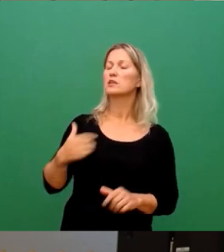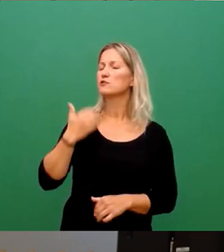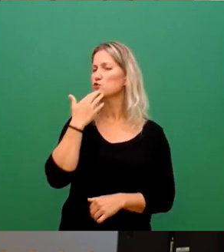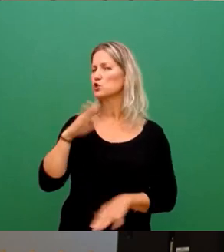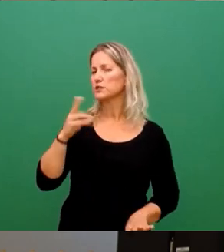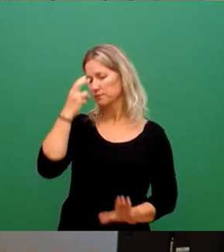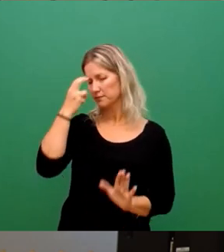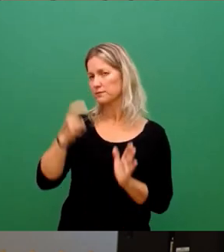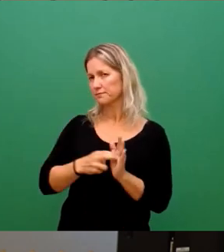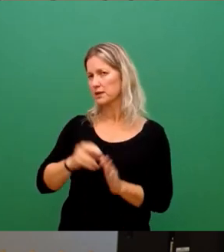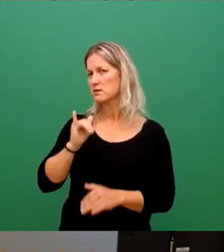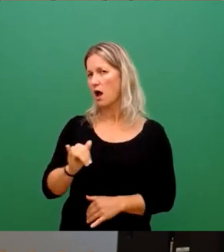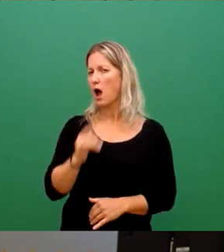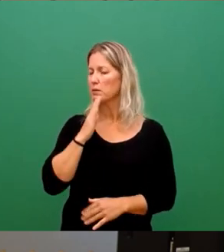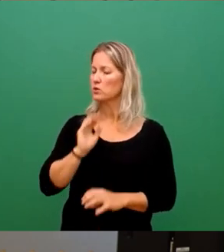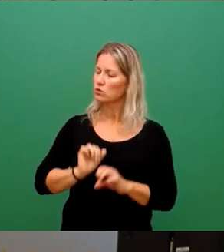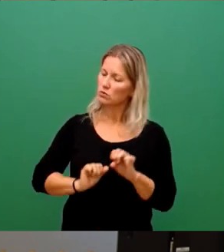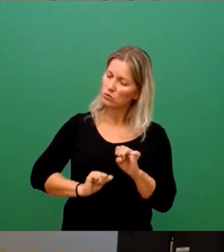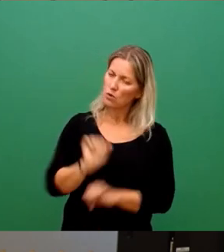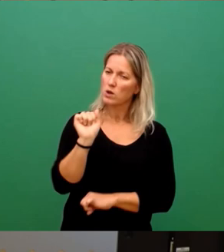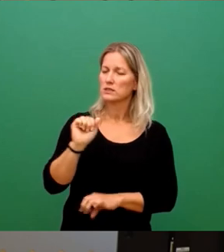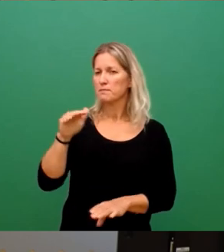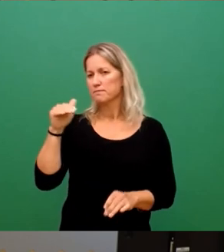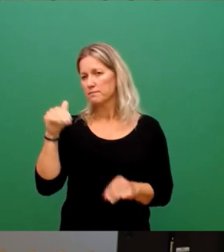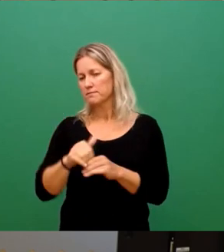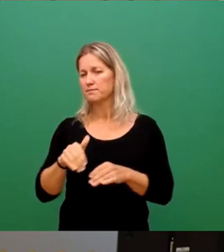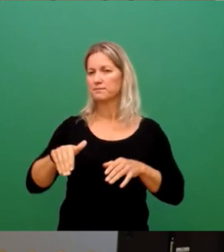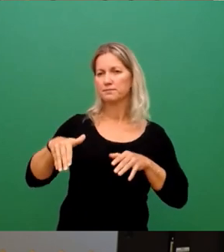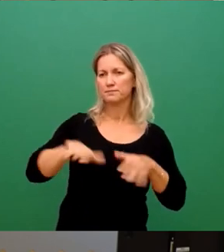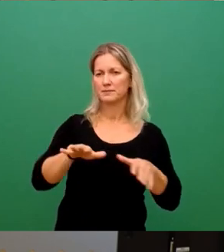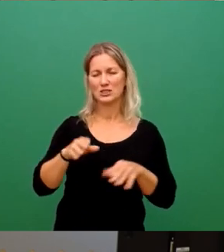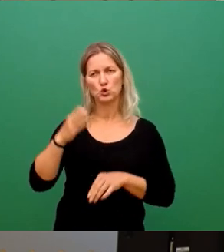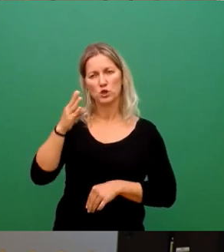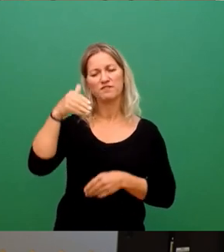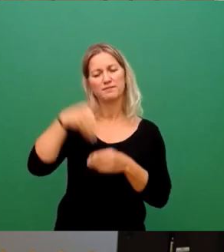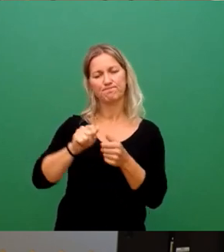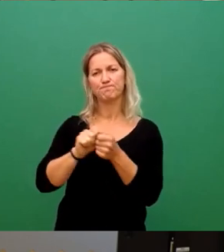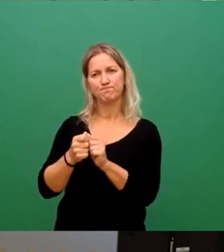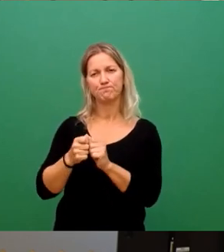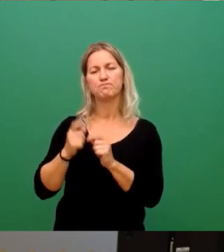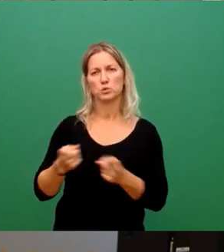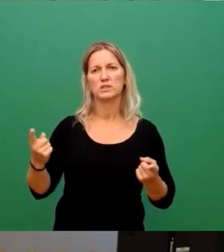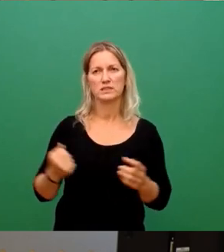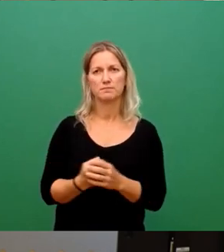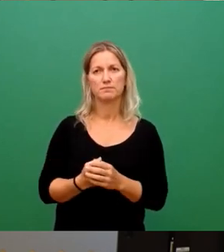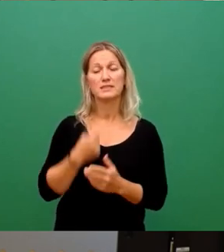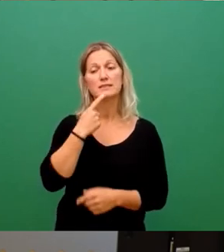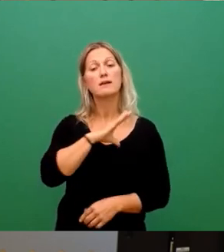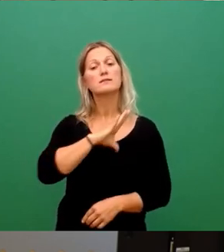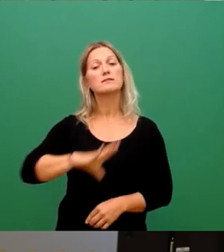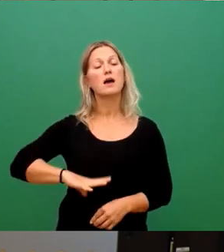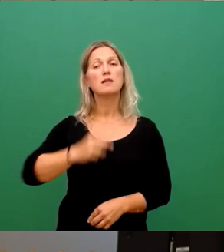aber das ist, also das muss in Zukunft anders laufen. Ich finde, die Sachsen-Energie soll nicht mehr damit rechnen können,